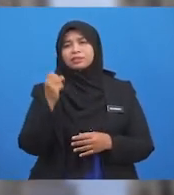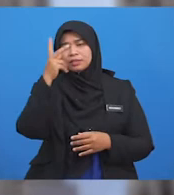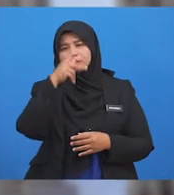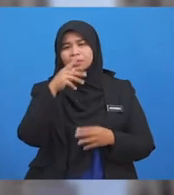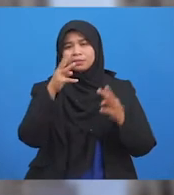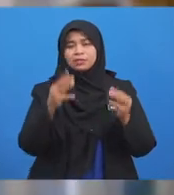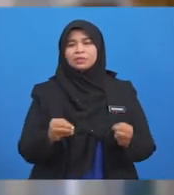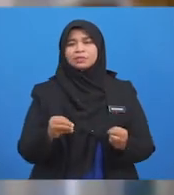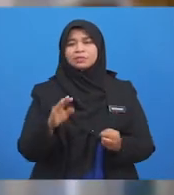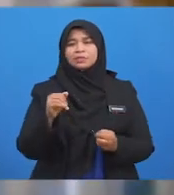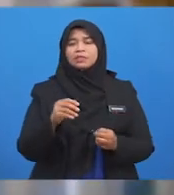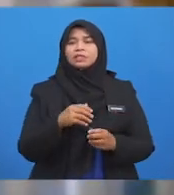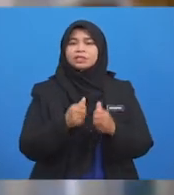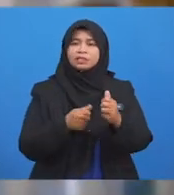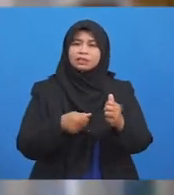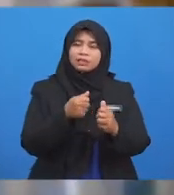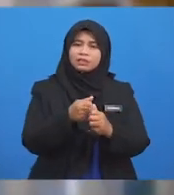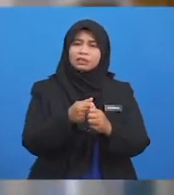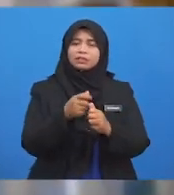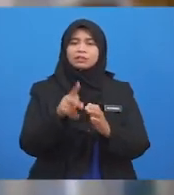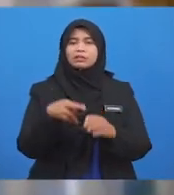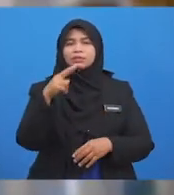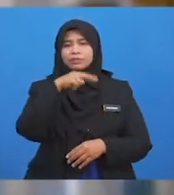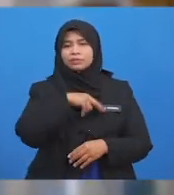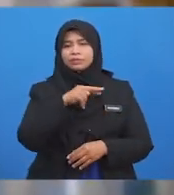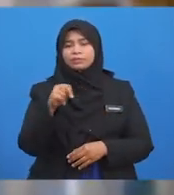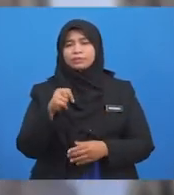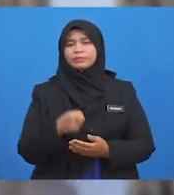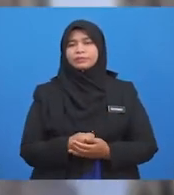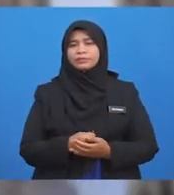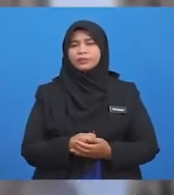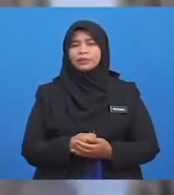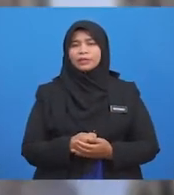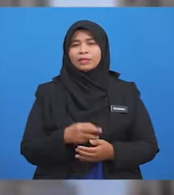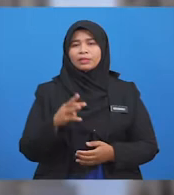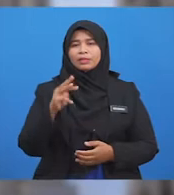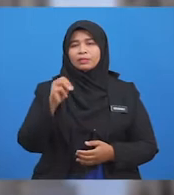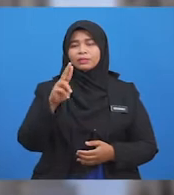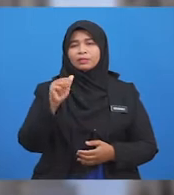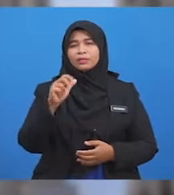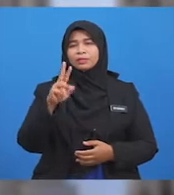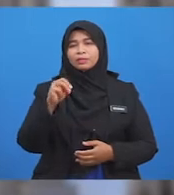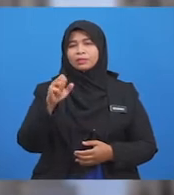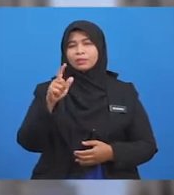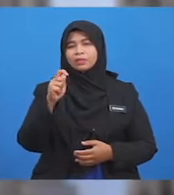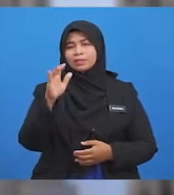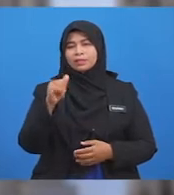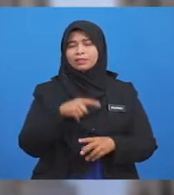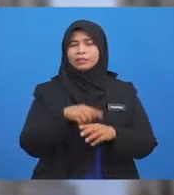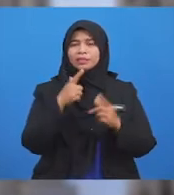Keuntungan Kita Beralih Ke Subtopik Yang Seterusnya Iaitu Mu'amalat Yang Dilarang